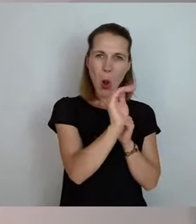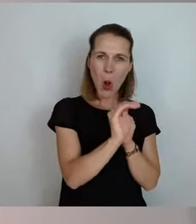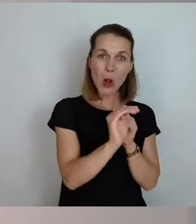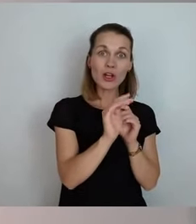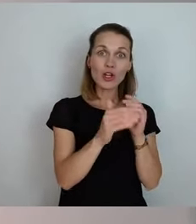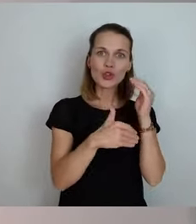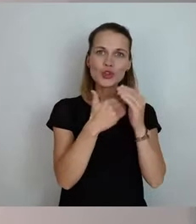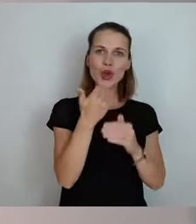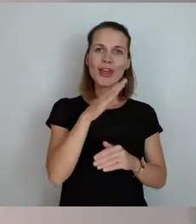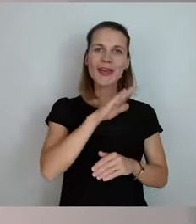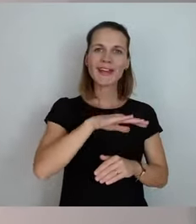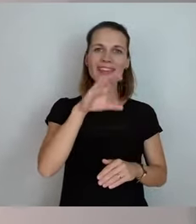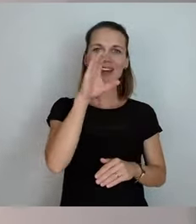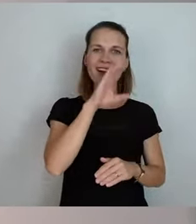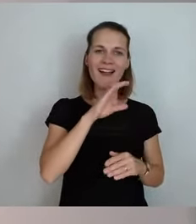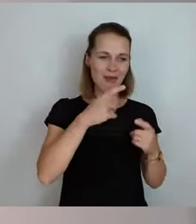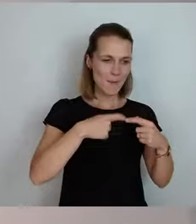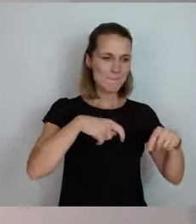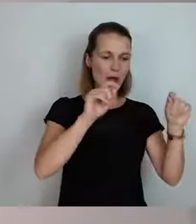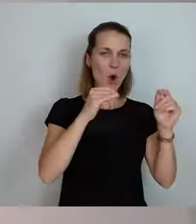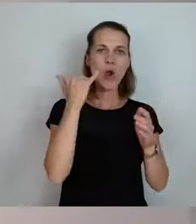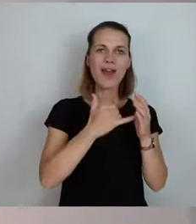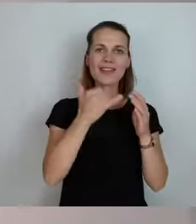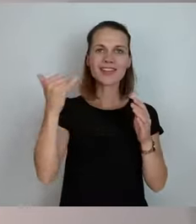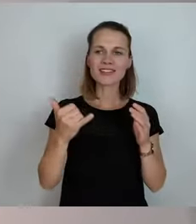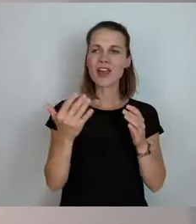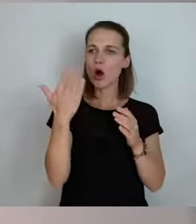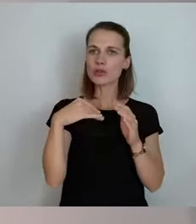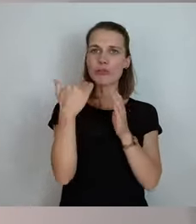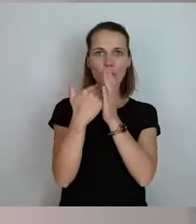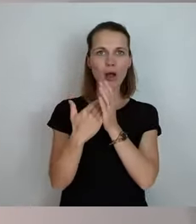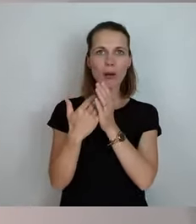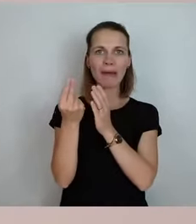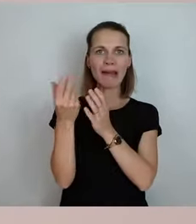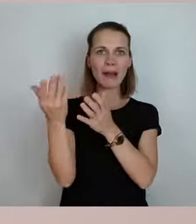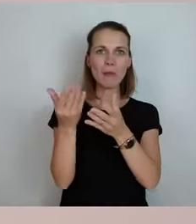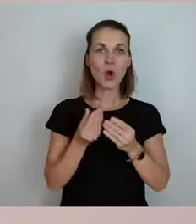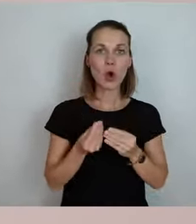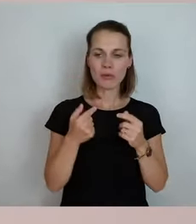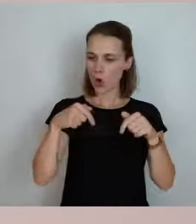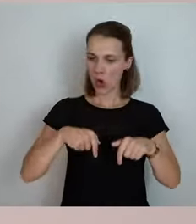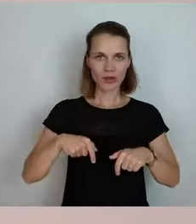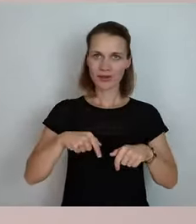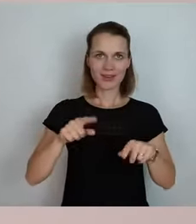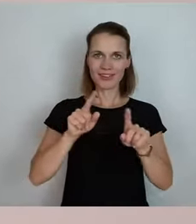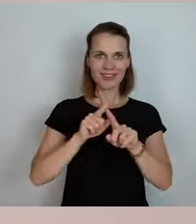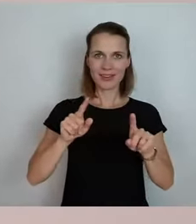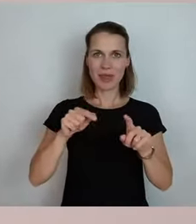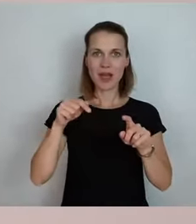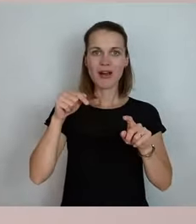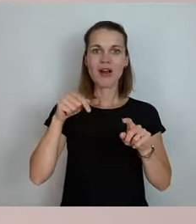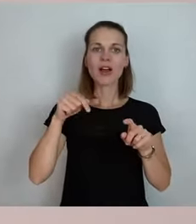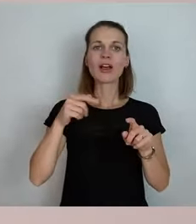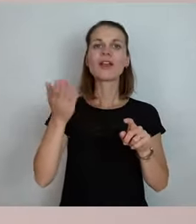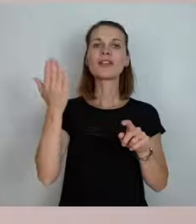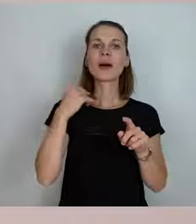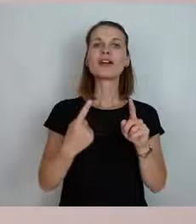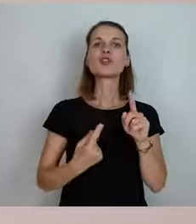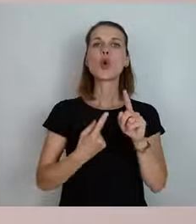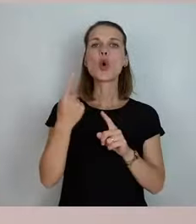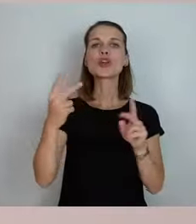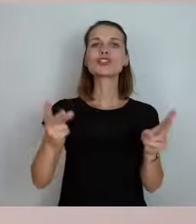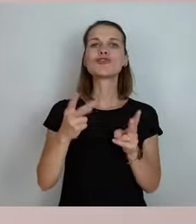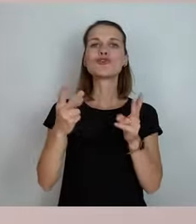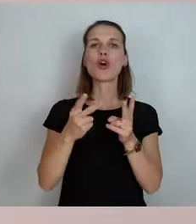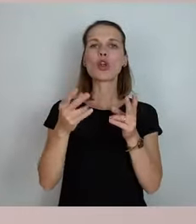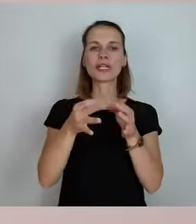Das Geld haben wir voriges Jahr bekommen aus dem Programm, da ging das noch, heute wäre es nicht mehr möglich, damals war der Höchstfördersatz, also die